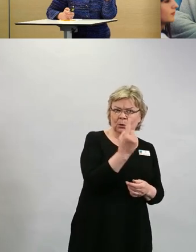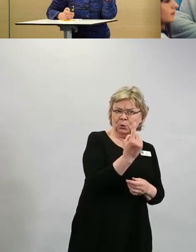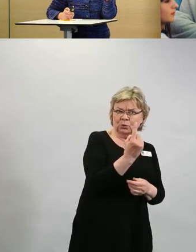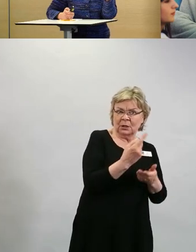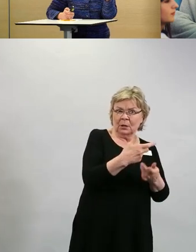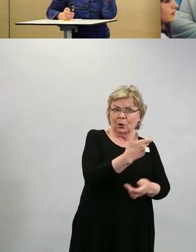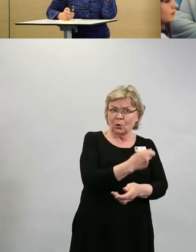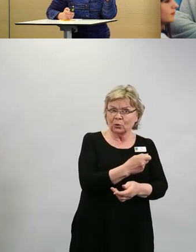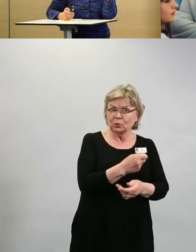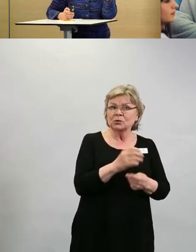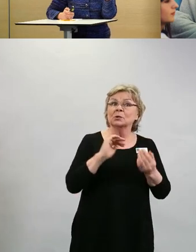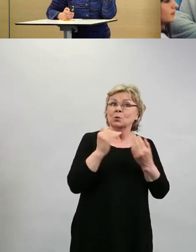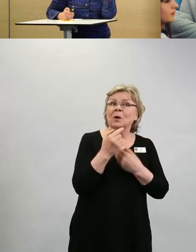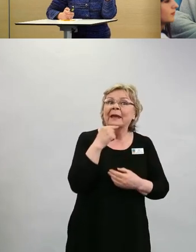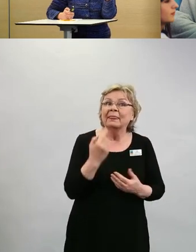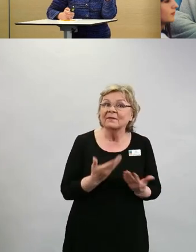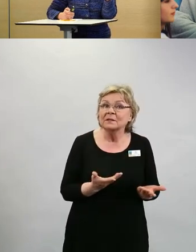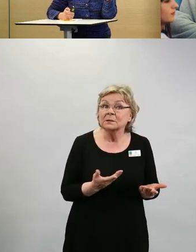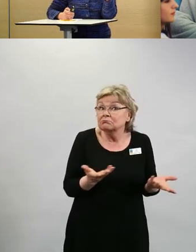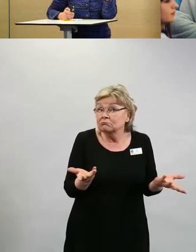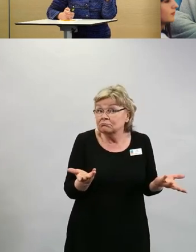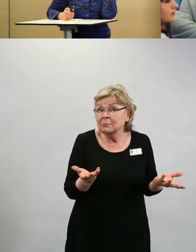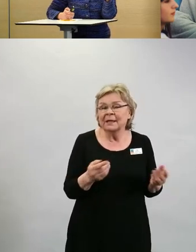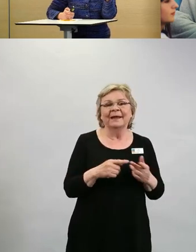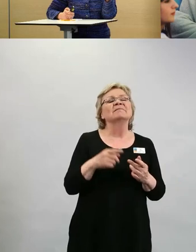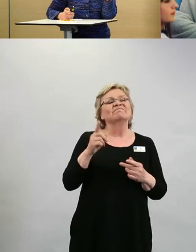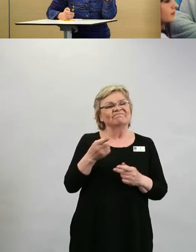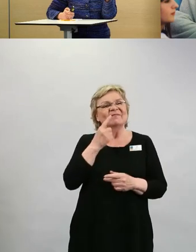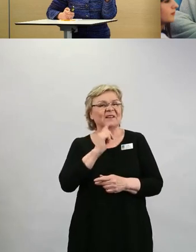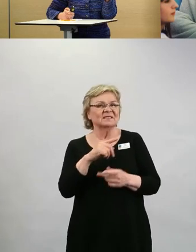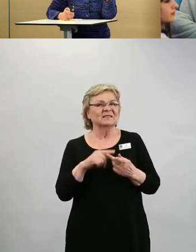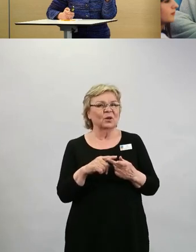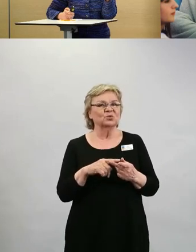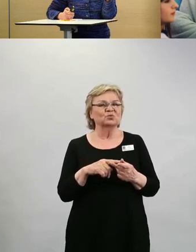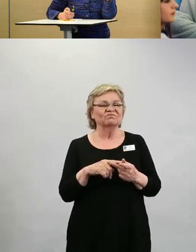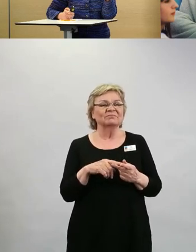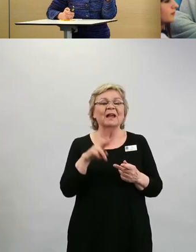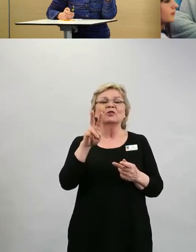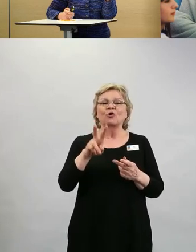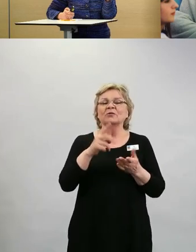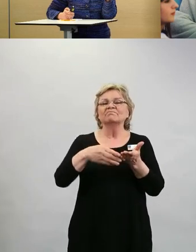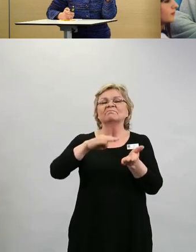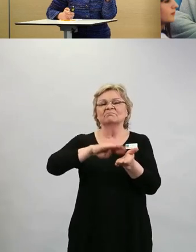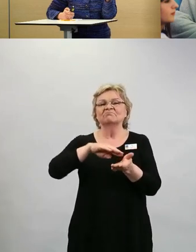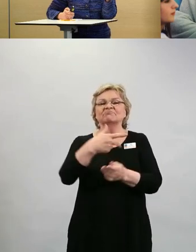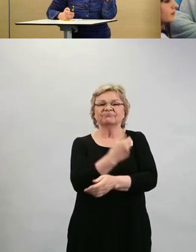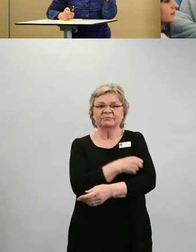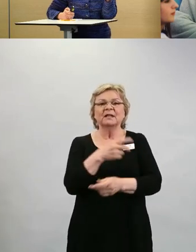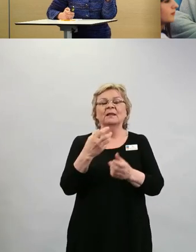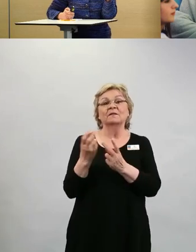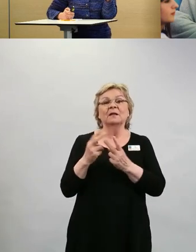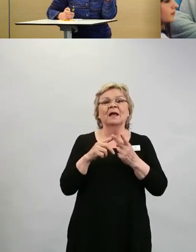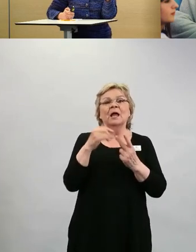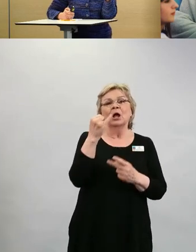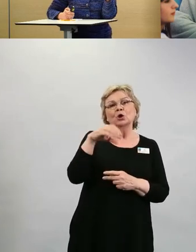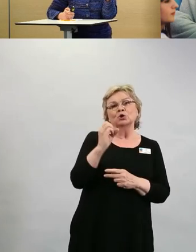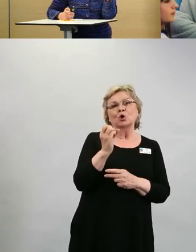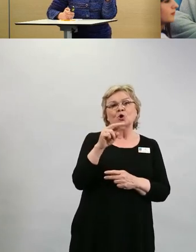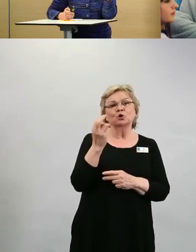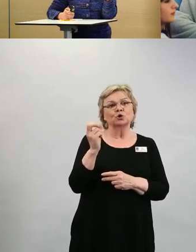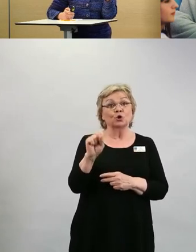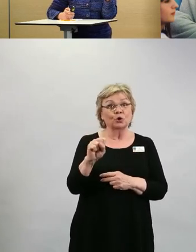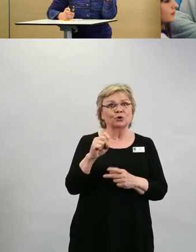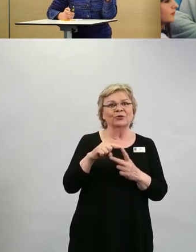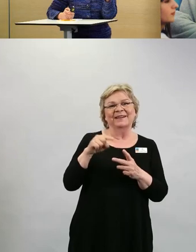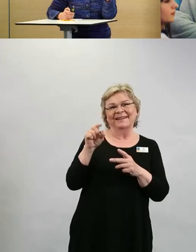vastasin edellä. Toinen rokotteannos tarvitaan valtaosalla koronarokotteita. Janssenin eli Johnson & Johnsonin